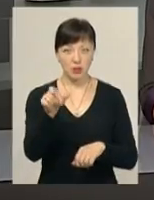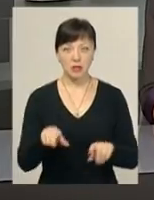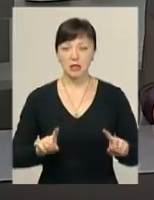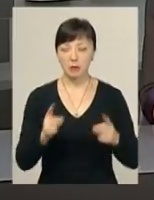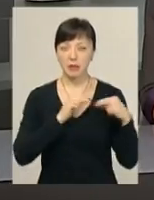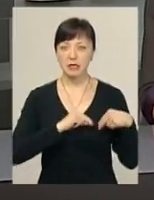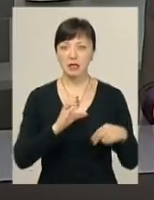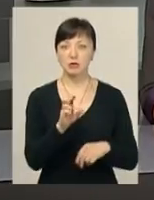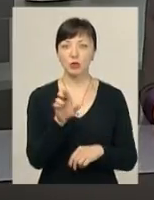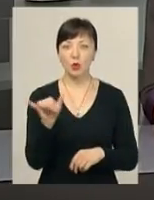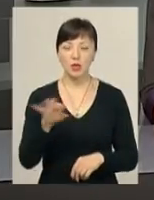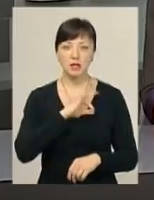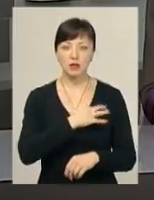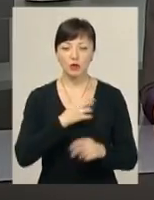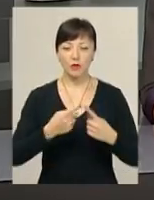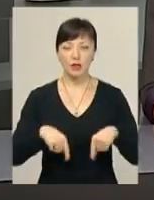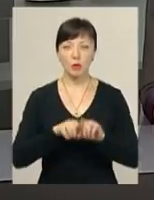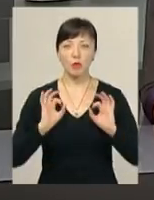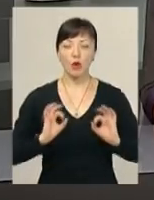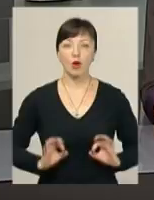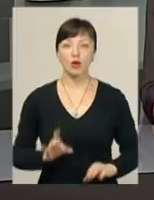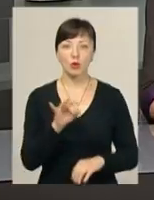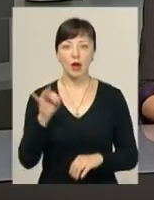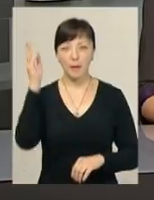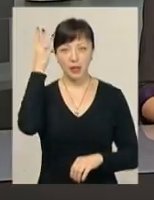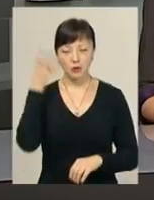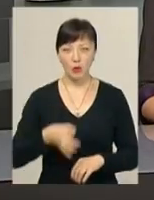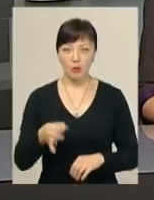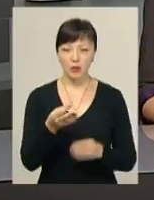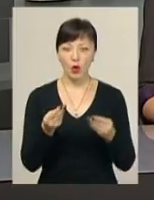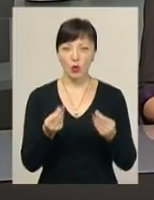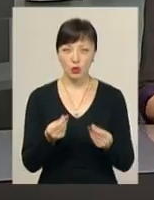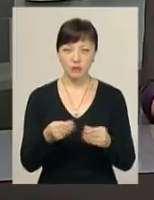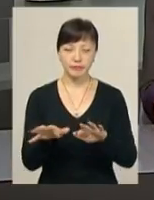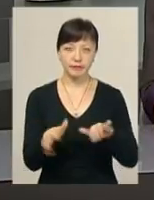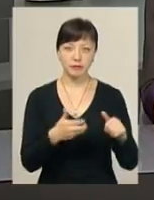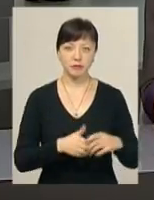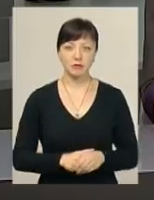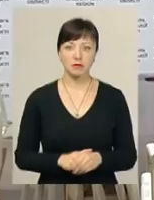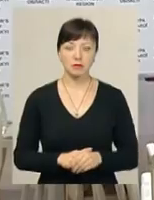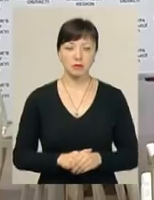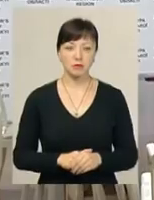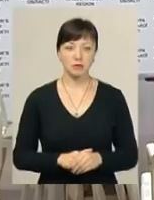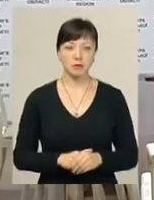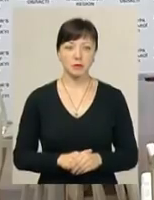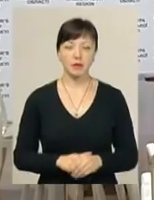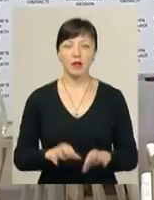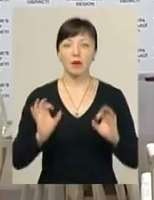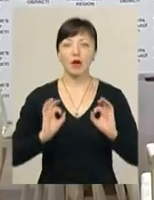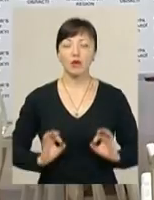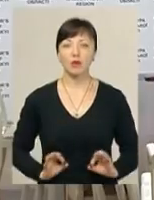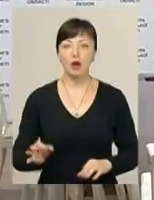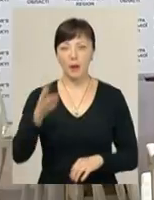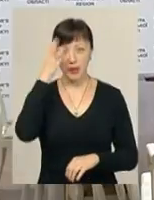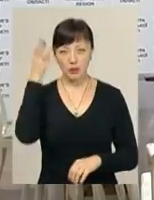працівники СБУ та слідчого відділу прокуратури Хмельницької області. Мінчені гроші вилучили. Ми прокуратури Хмельницької